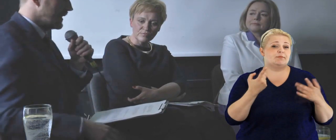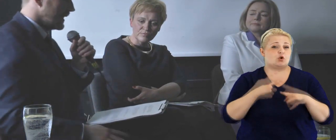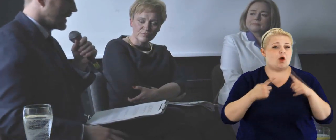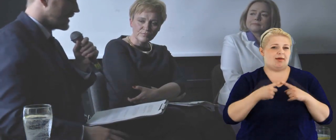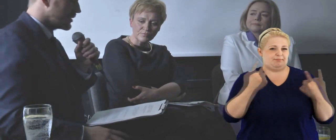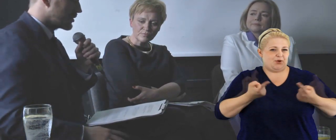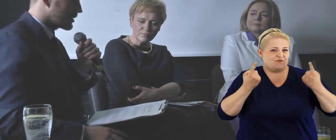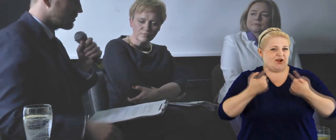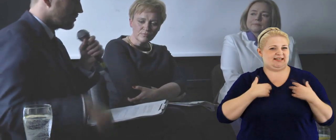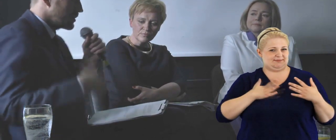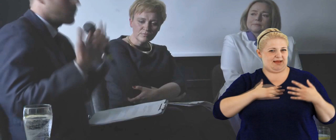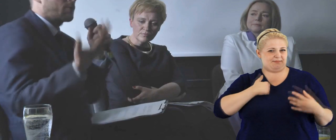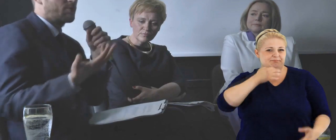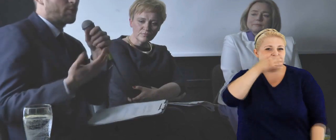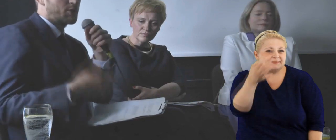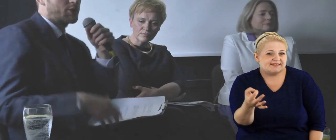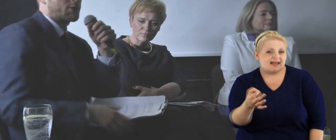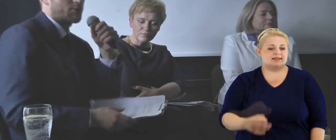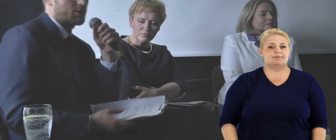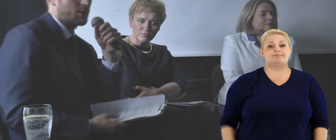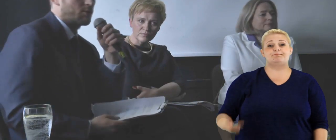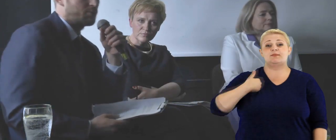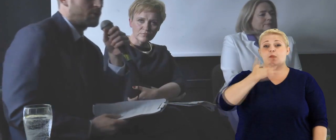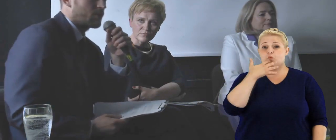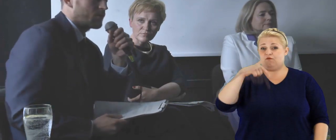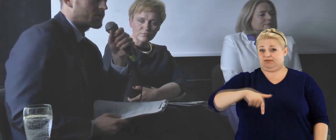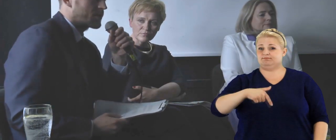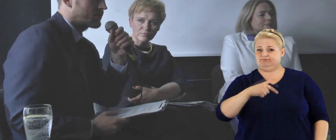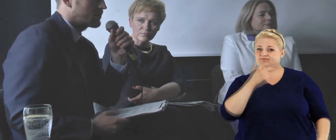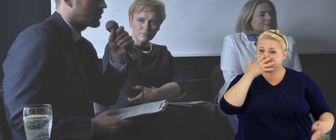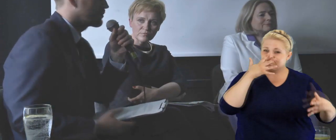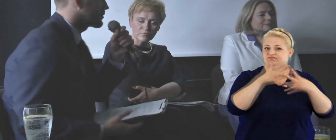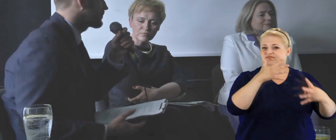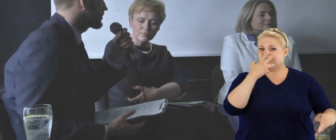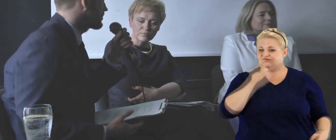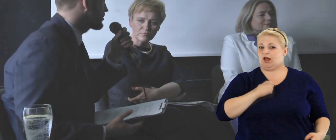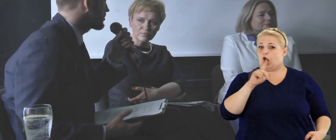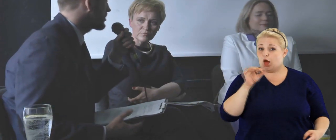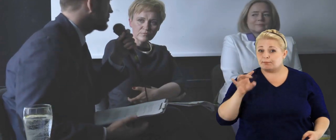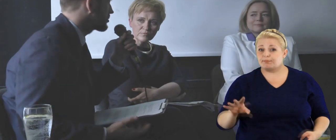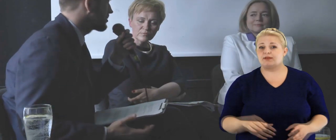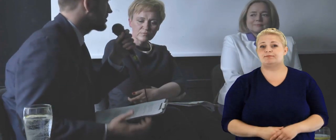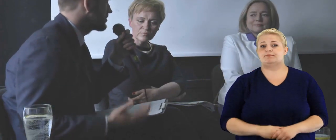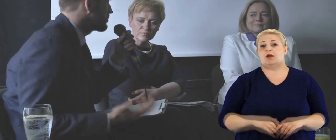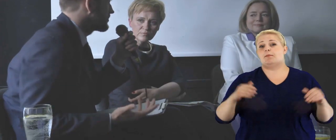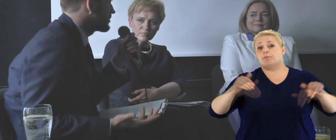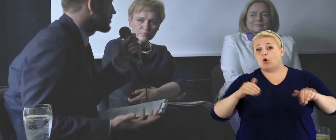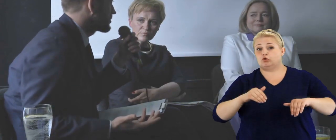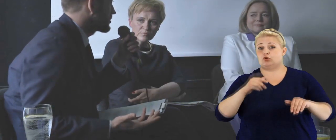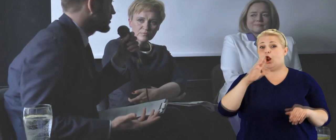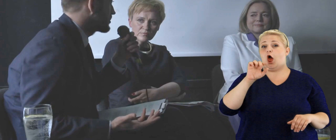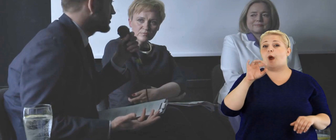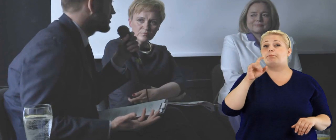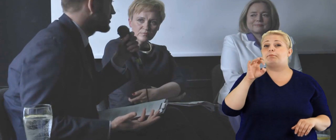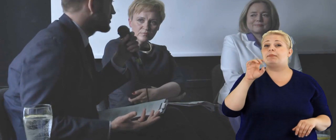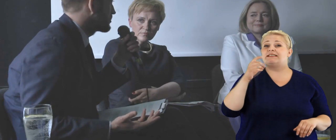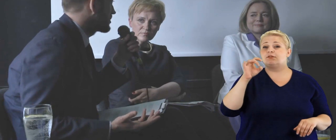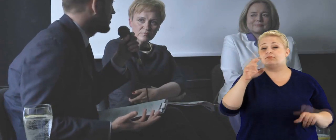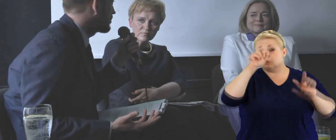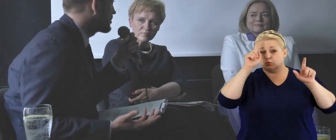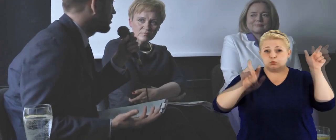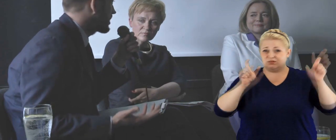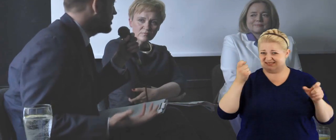państwa, czy, bo my tutaj mówimy o przejrzystości tego lobbyingu, a może tych lobbystów jest po prostu za dużo i powinno coś się zrobić,